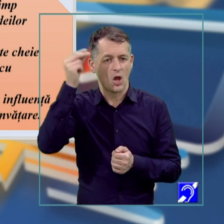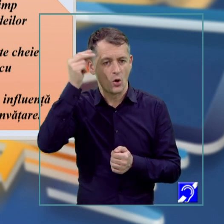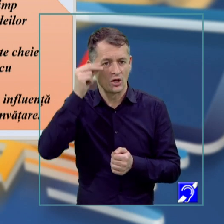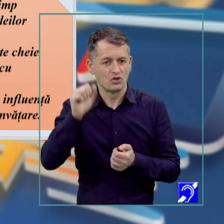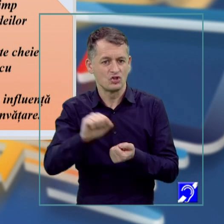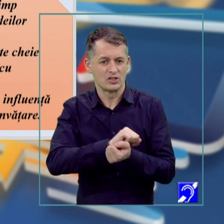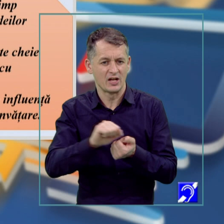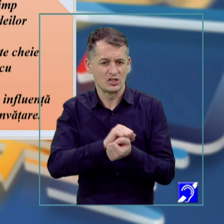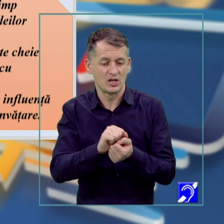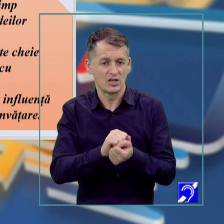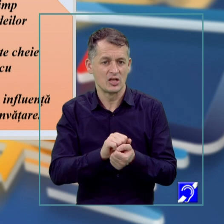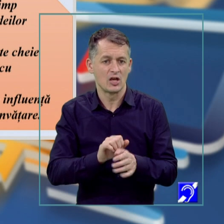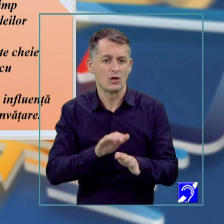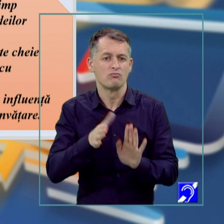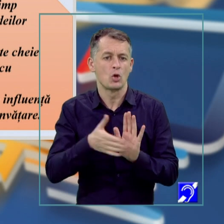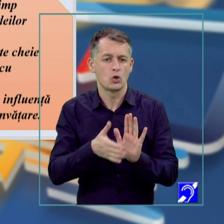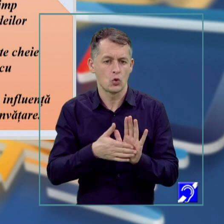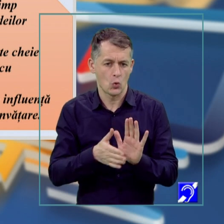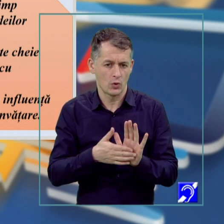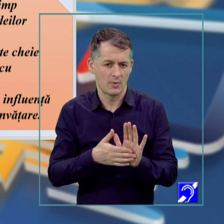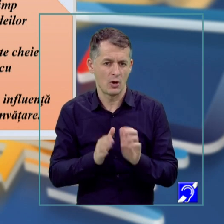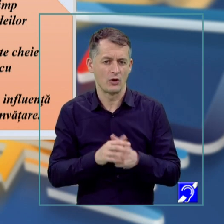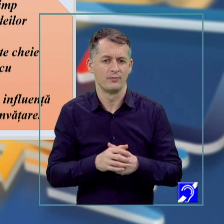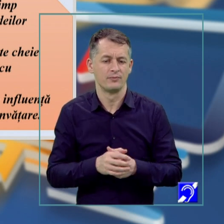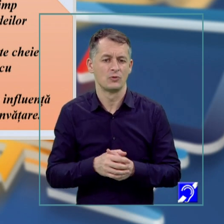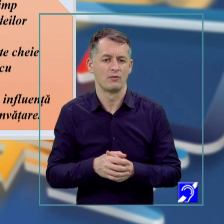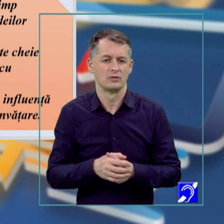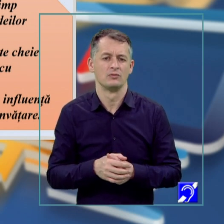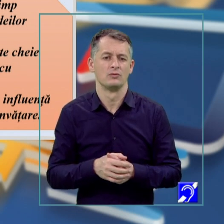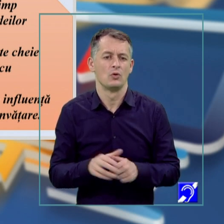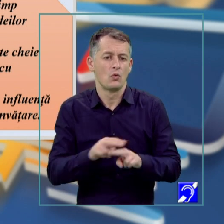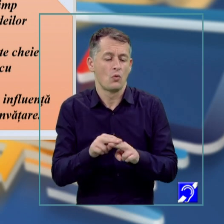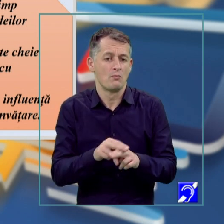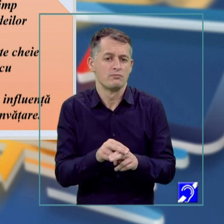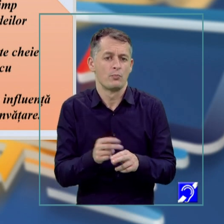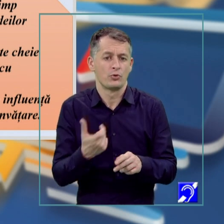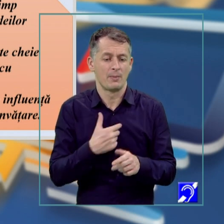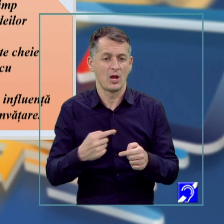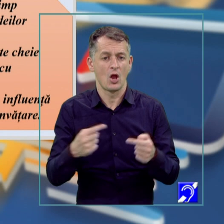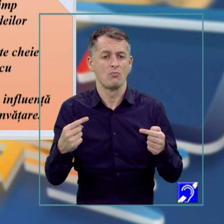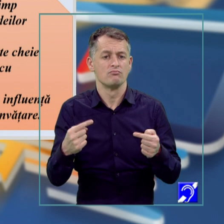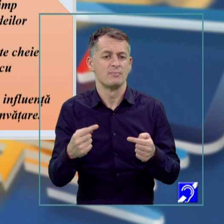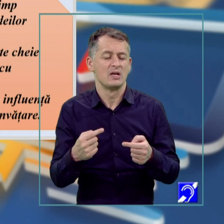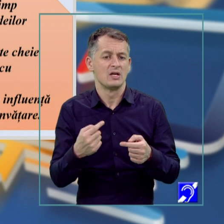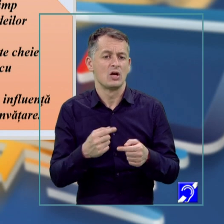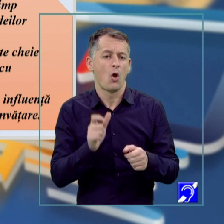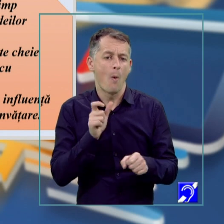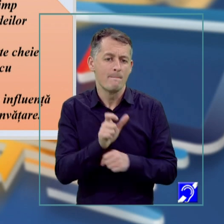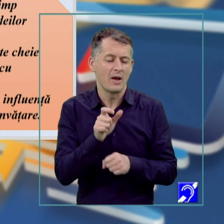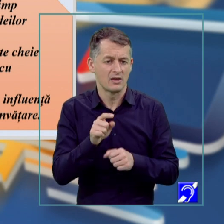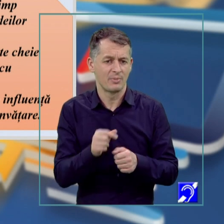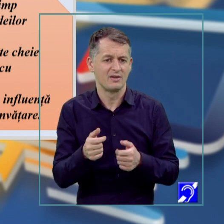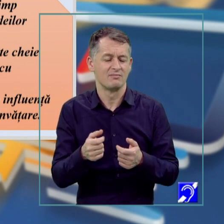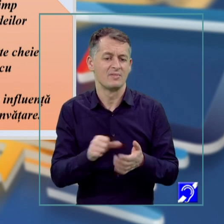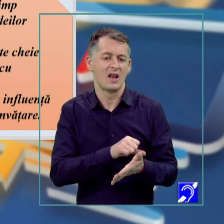uitate informații care au fost neutilizate foarte multă vreme. Cum combatem uitarea? Păi, în principal, prin eliminarea cauzelor, dar și prin